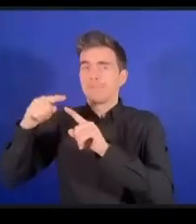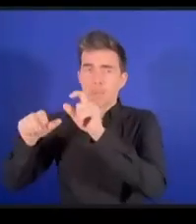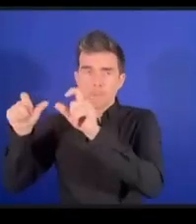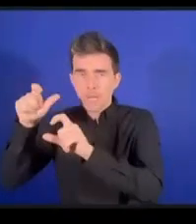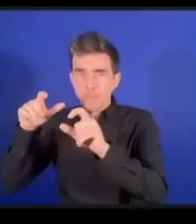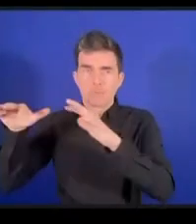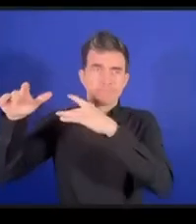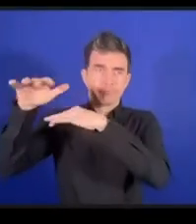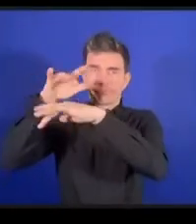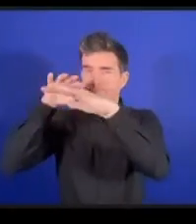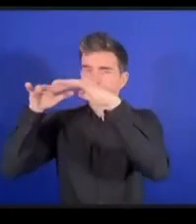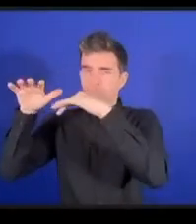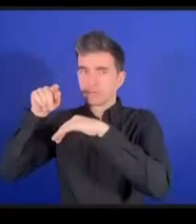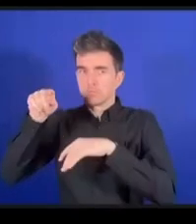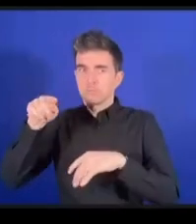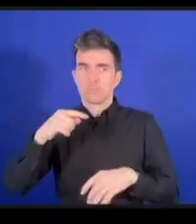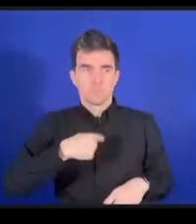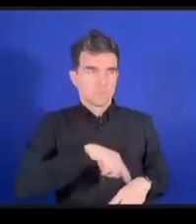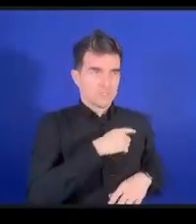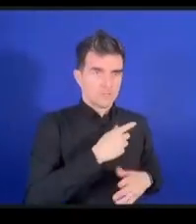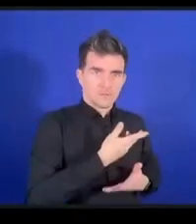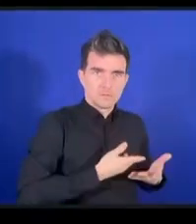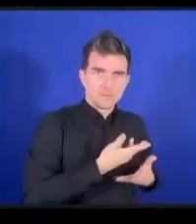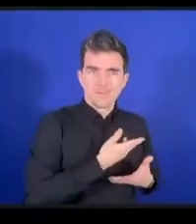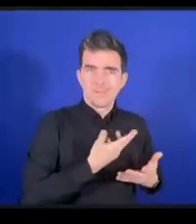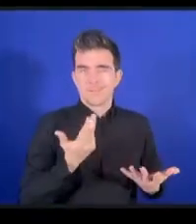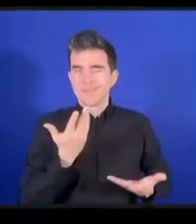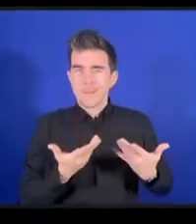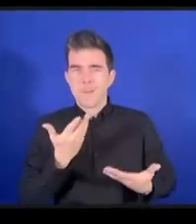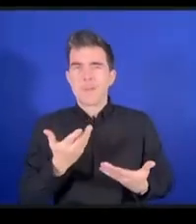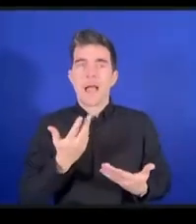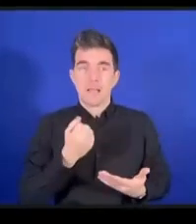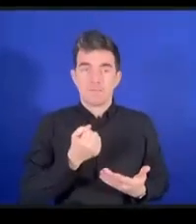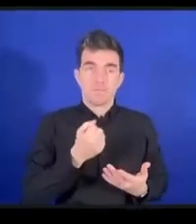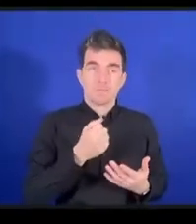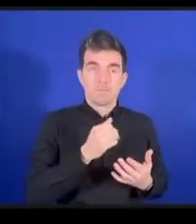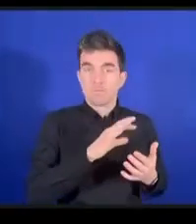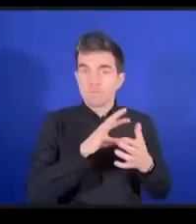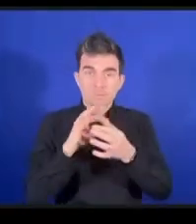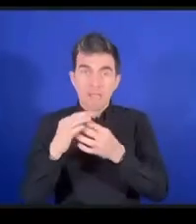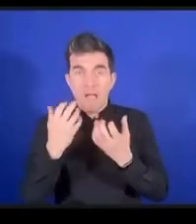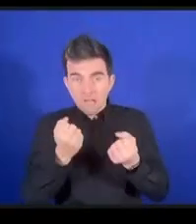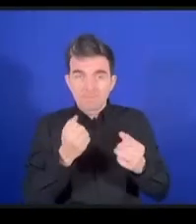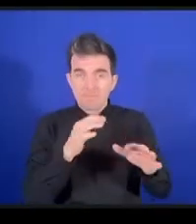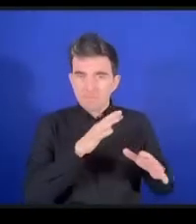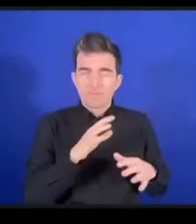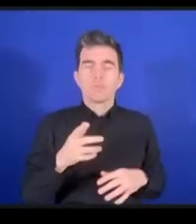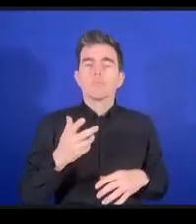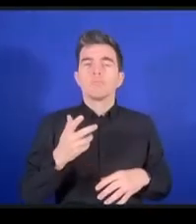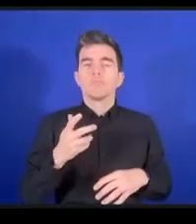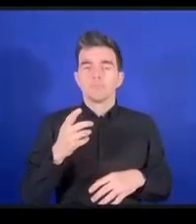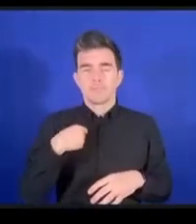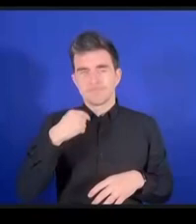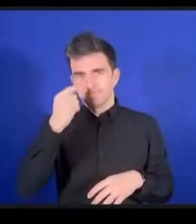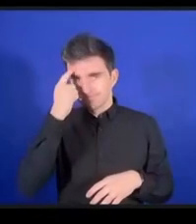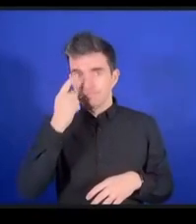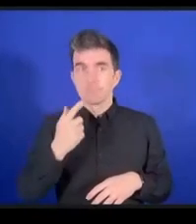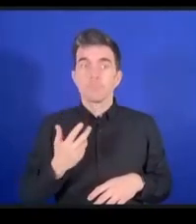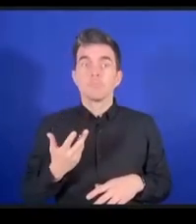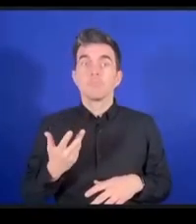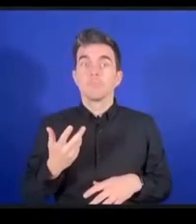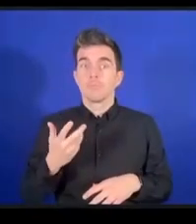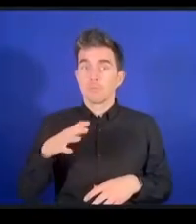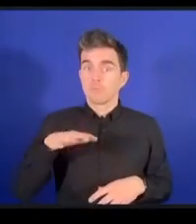非常に緊密に連携されているテーマでありましてデジタル平等の